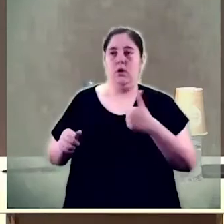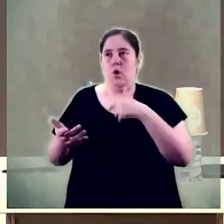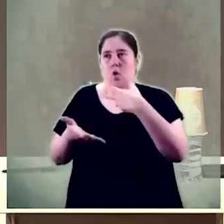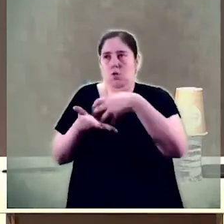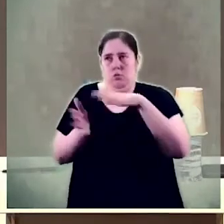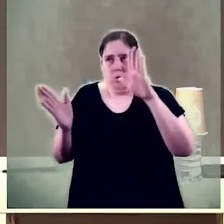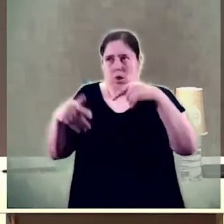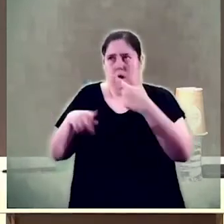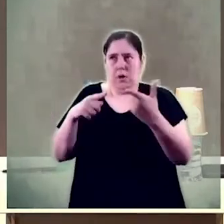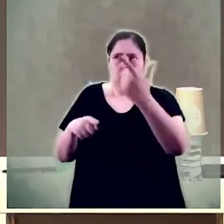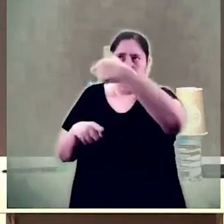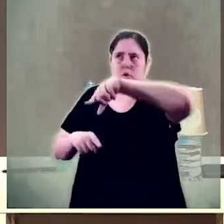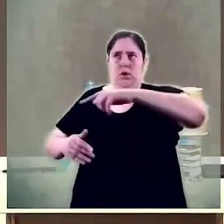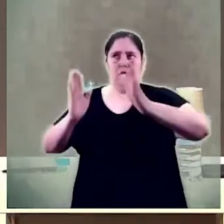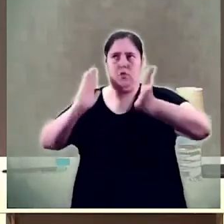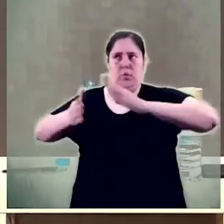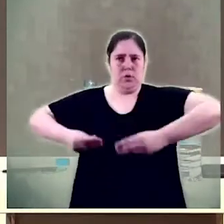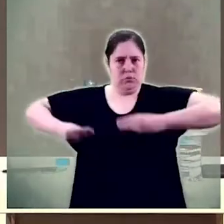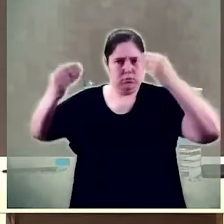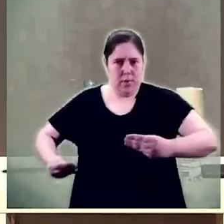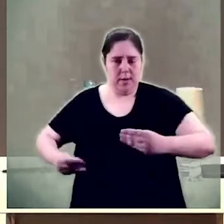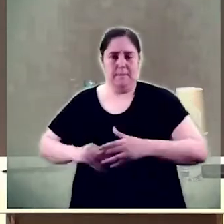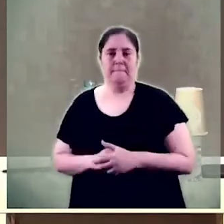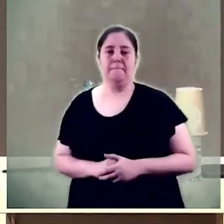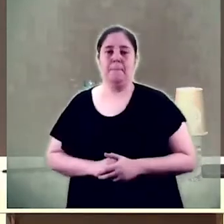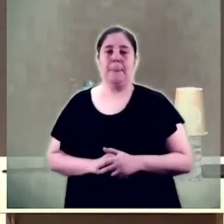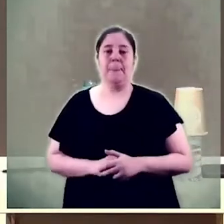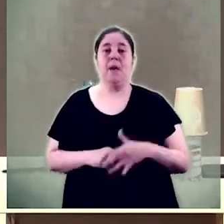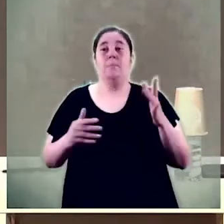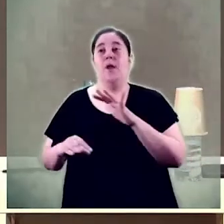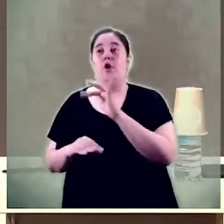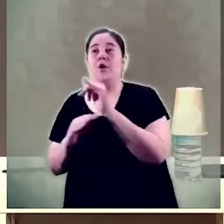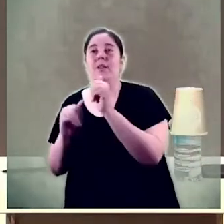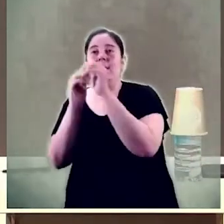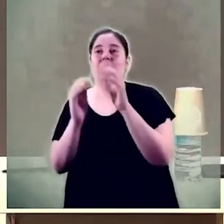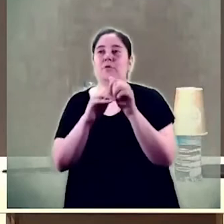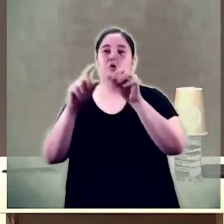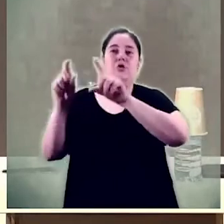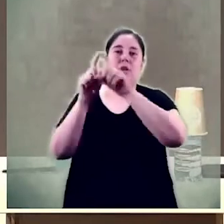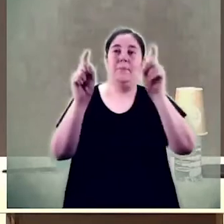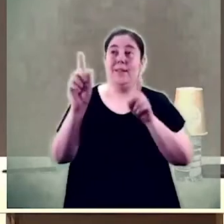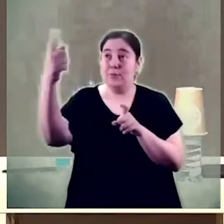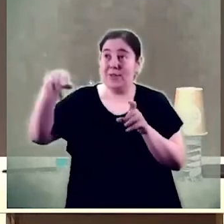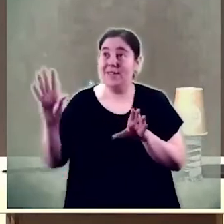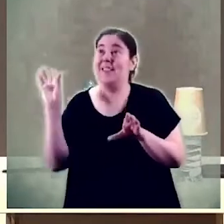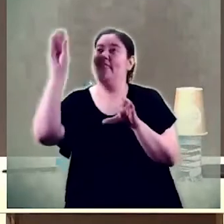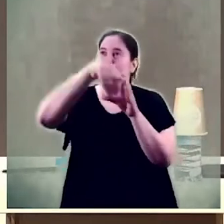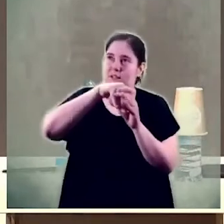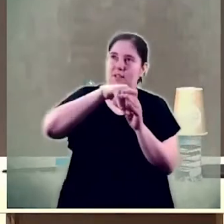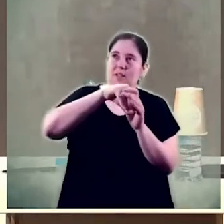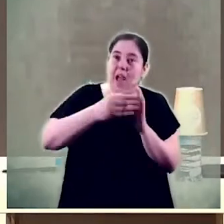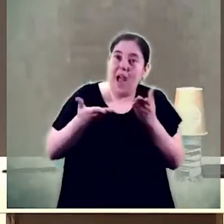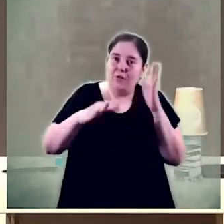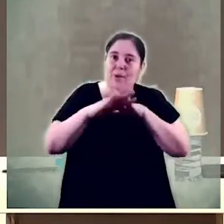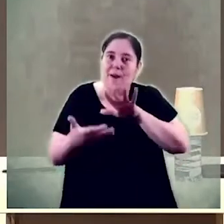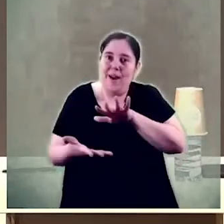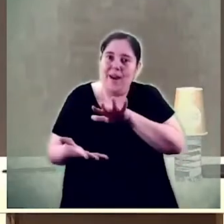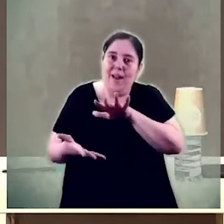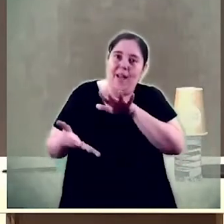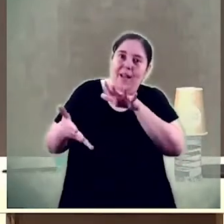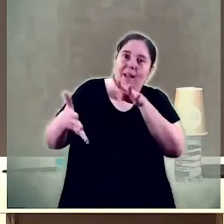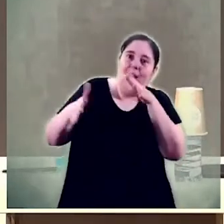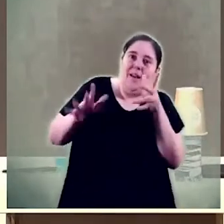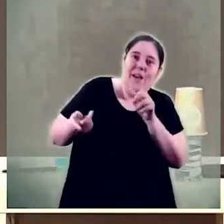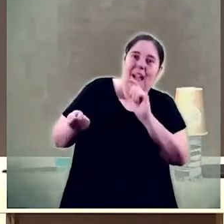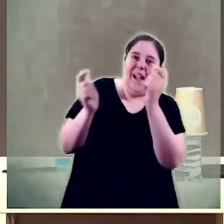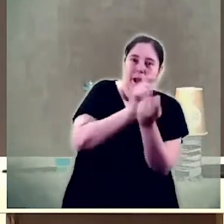molt ben formades però des de dintre de cadascuna de les institucions i empreses ajudar a fer el canvi des de dins i jo crec